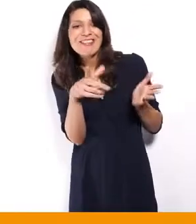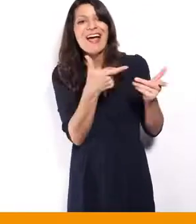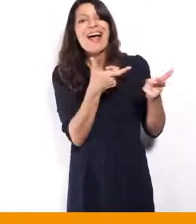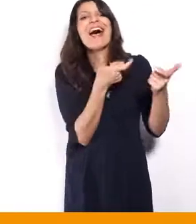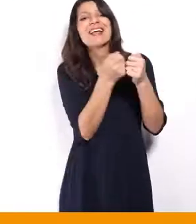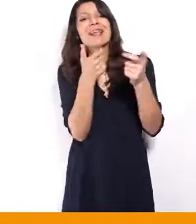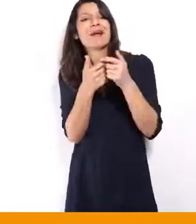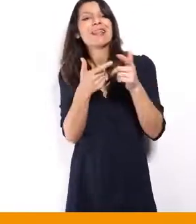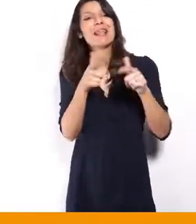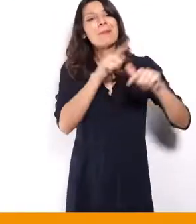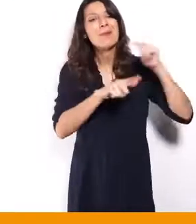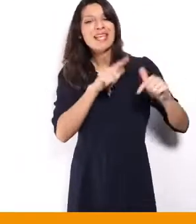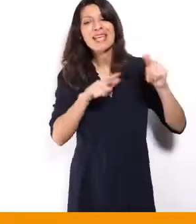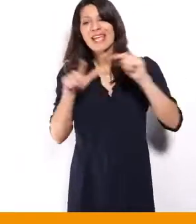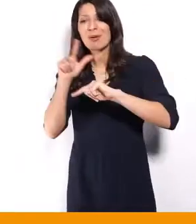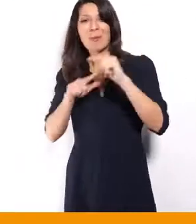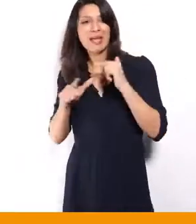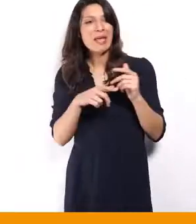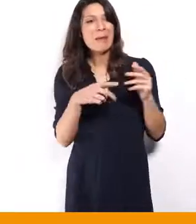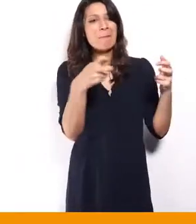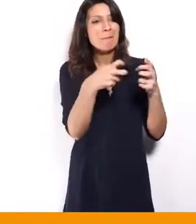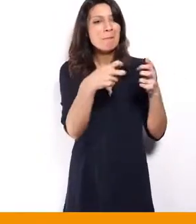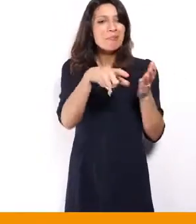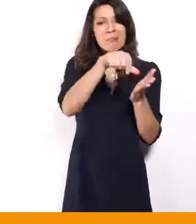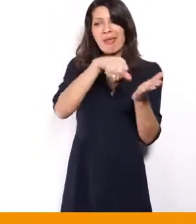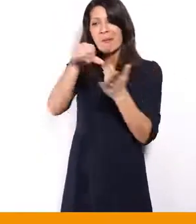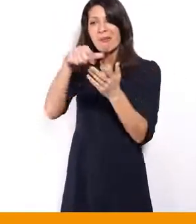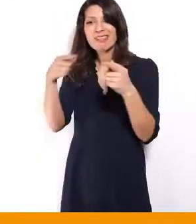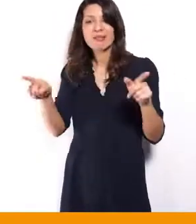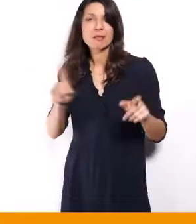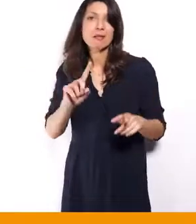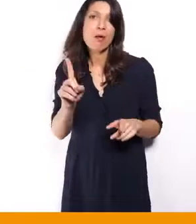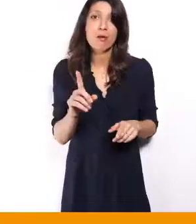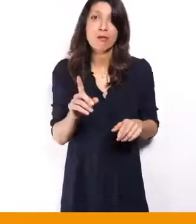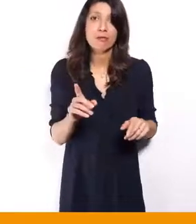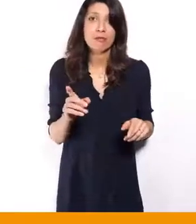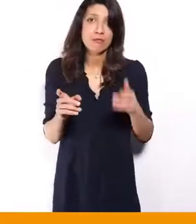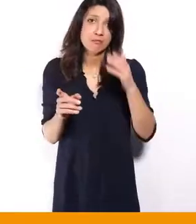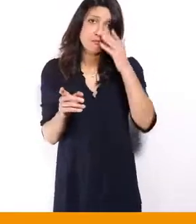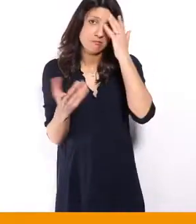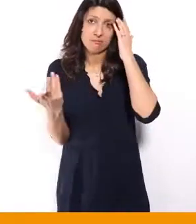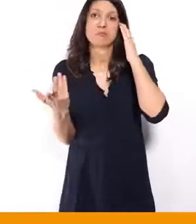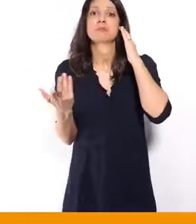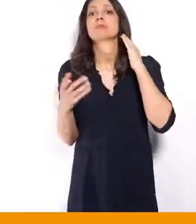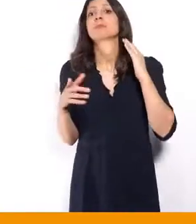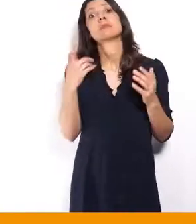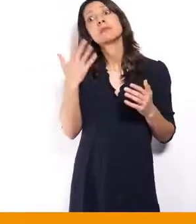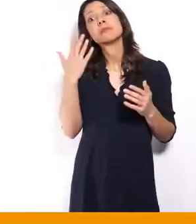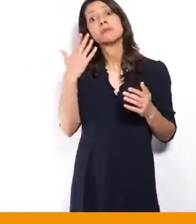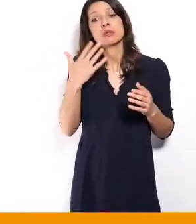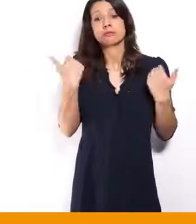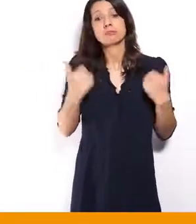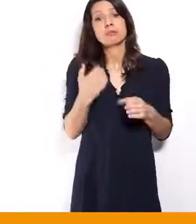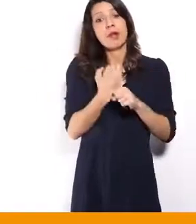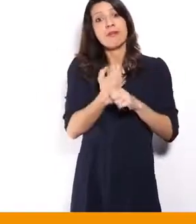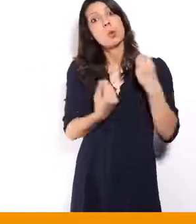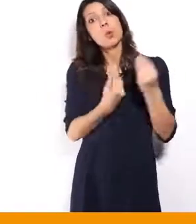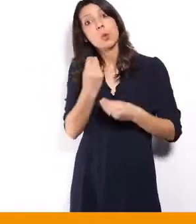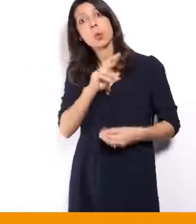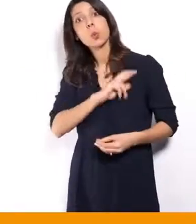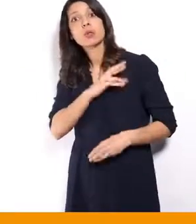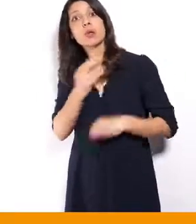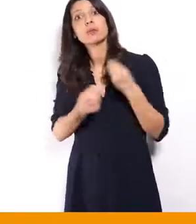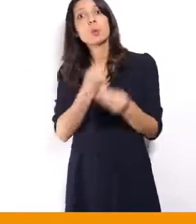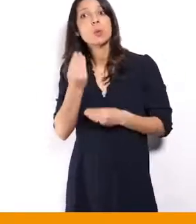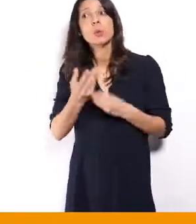votre nourriture le même coût. Donc, pour moi,'est ce qu'il faut pour vivre. Donc, c'est ce qu'il faut pour vivre quand on travaille, quand on est à la retraite, quand on est en invalidité,